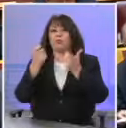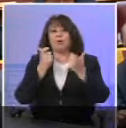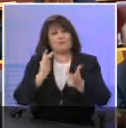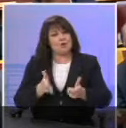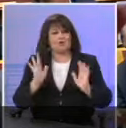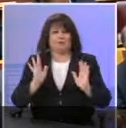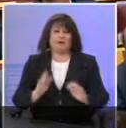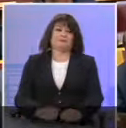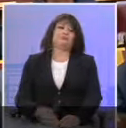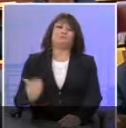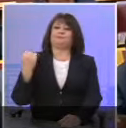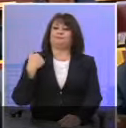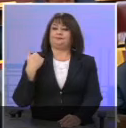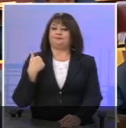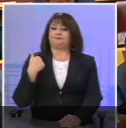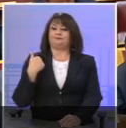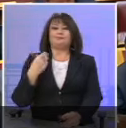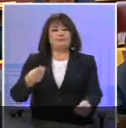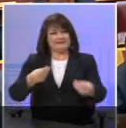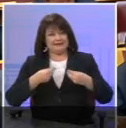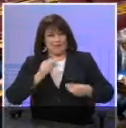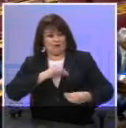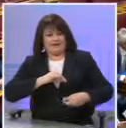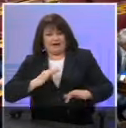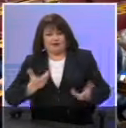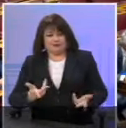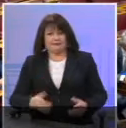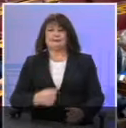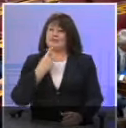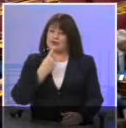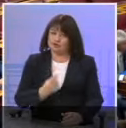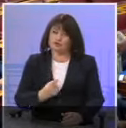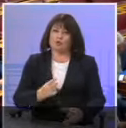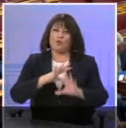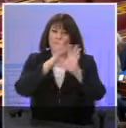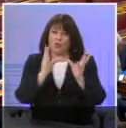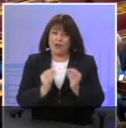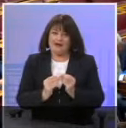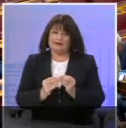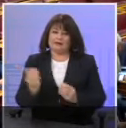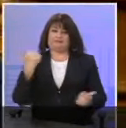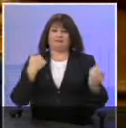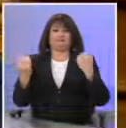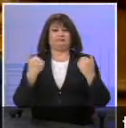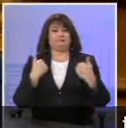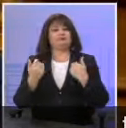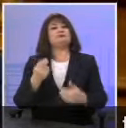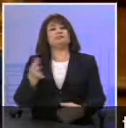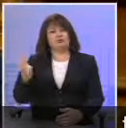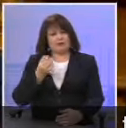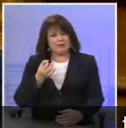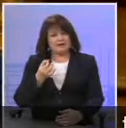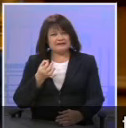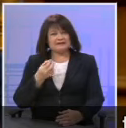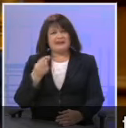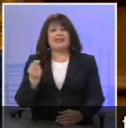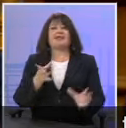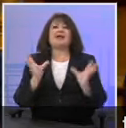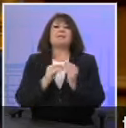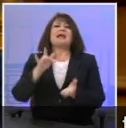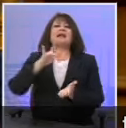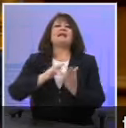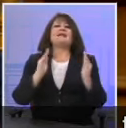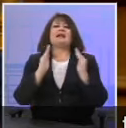Μας είπατε λοιπόν τι πήραμε. Εγώ θα σας πω ότι όλα αυτά τα οποία θέσατε, και το ζήτημα των hot spot